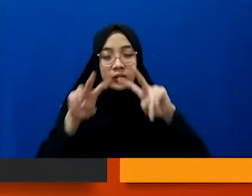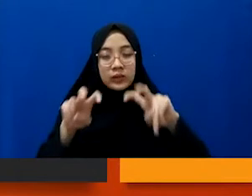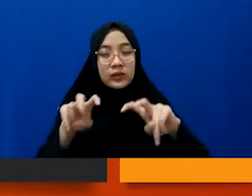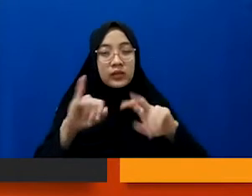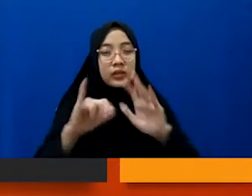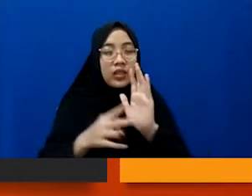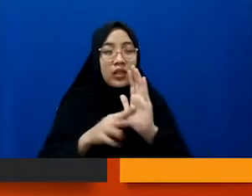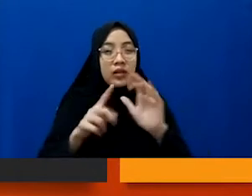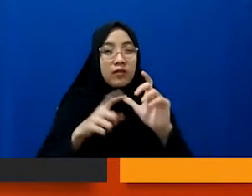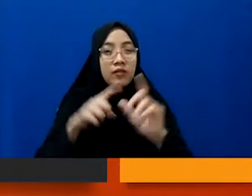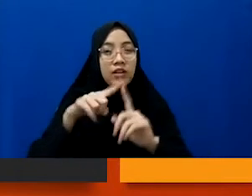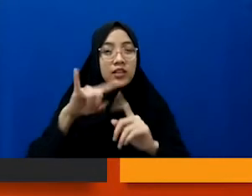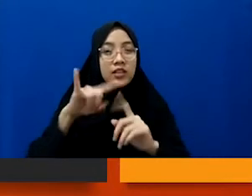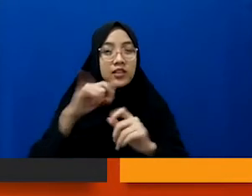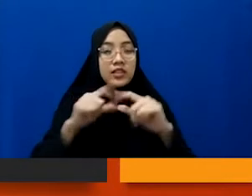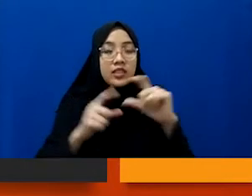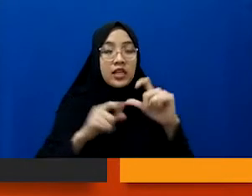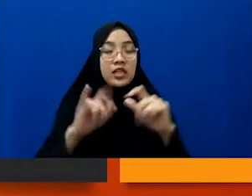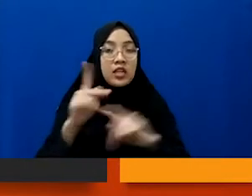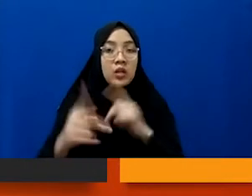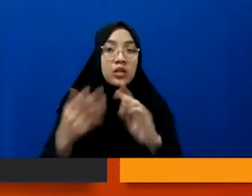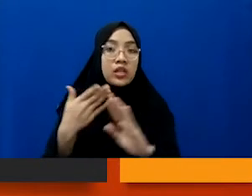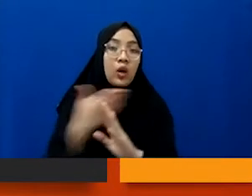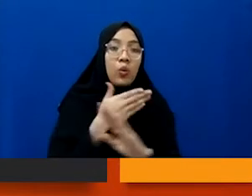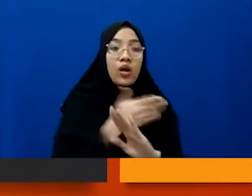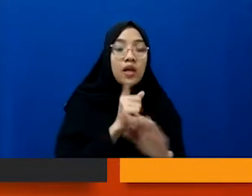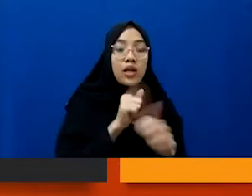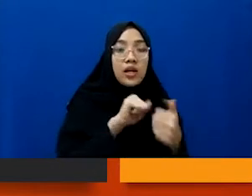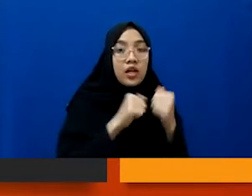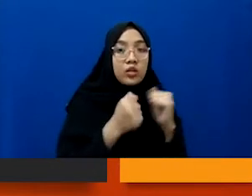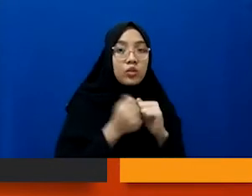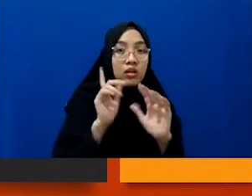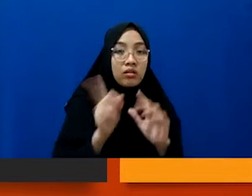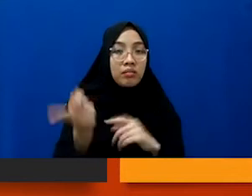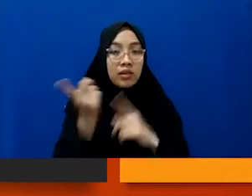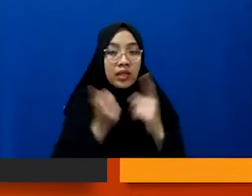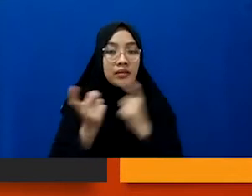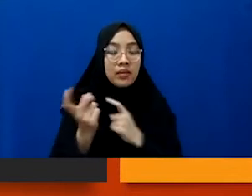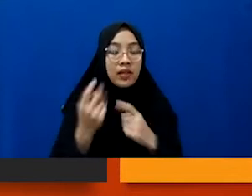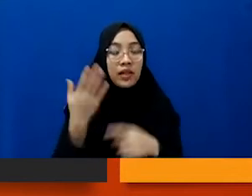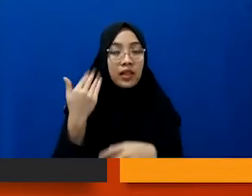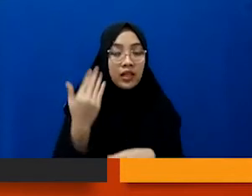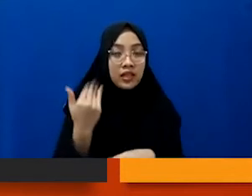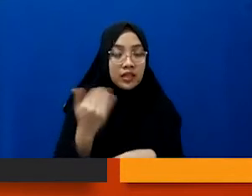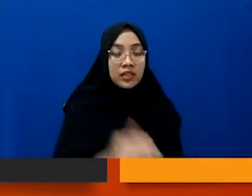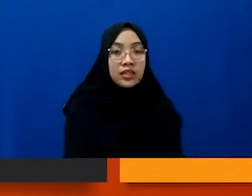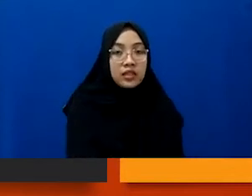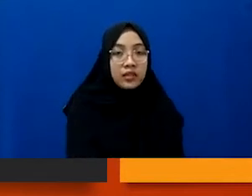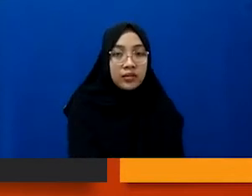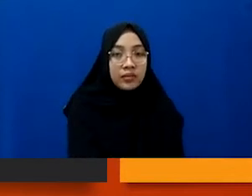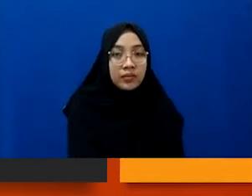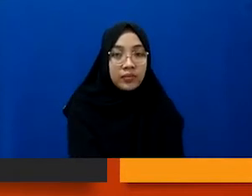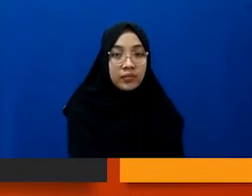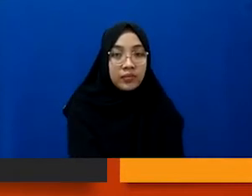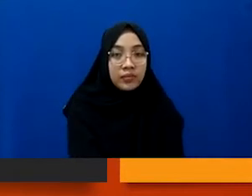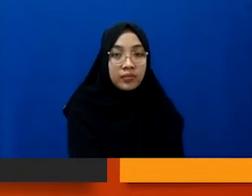pasti di awal ketika kita tahu kasusnya, itu akan memunculkan pertanyaan-pertanyaan tadi, seperti yang ketika teman-teman tahu ya, soal